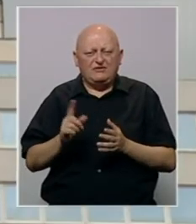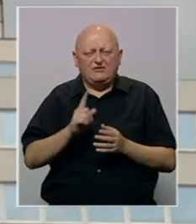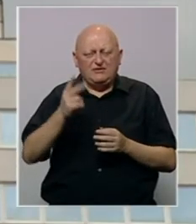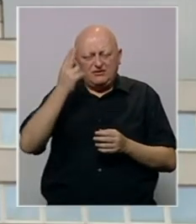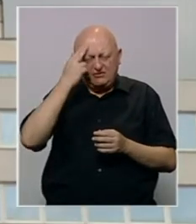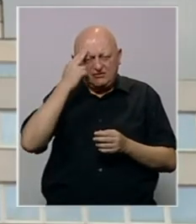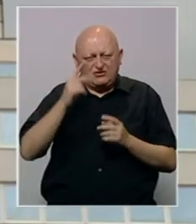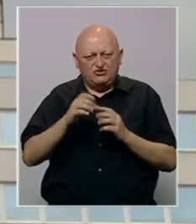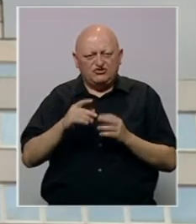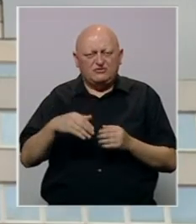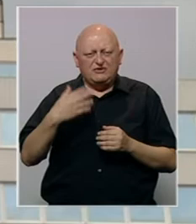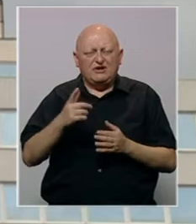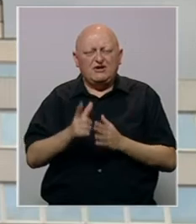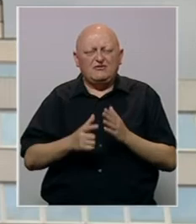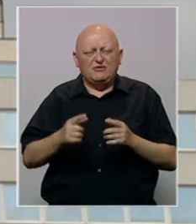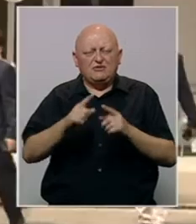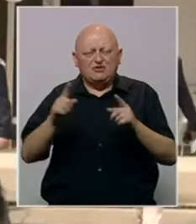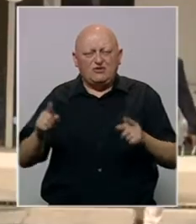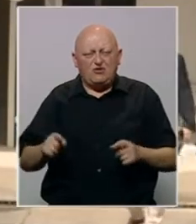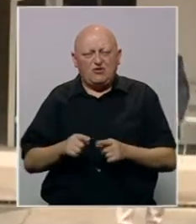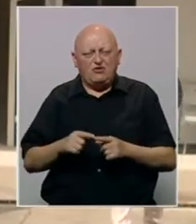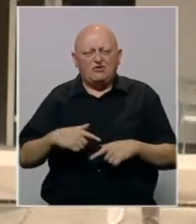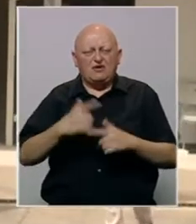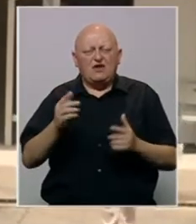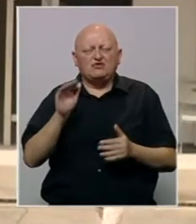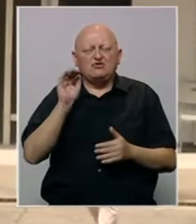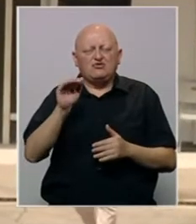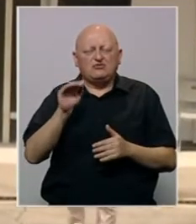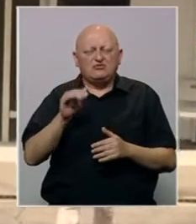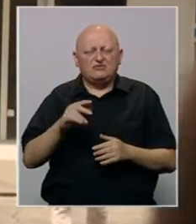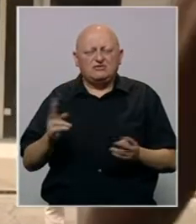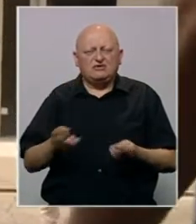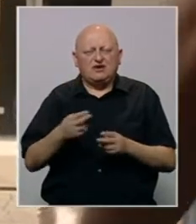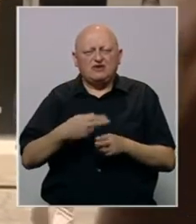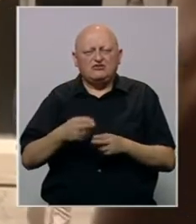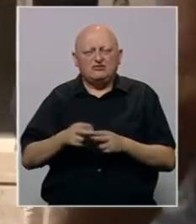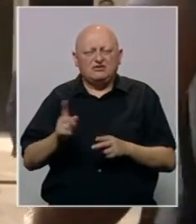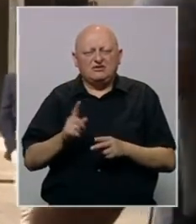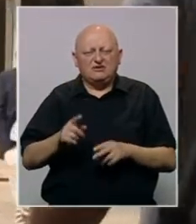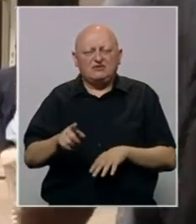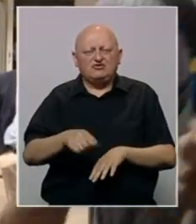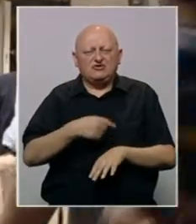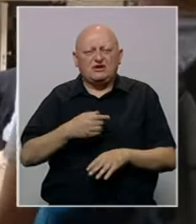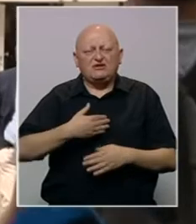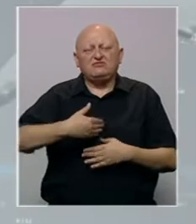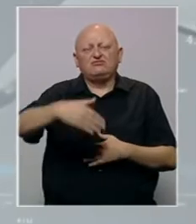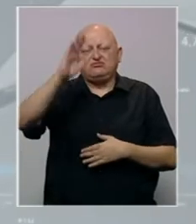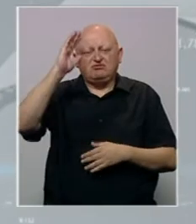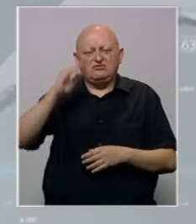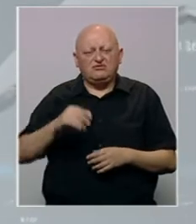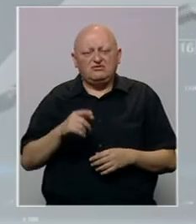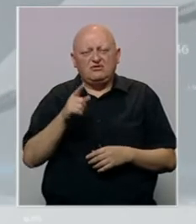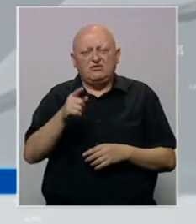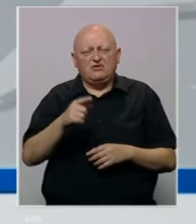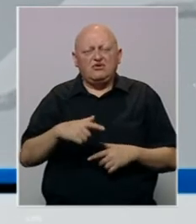im poznato da je Šmit dao vremenski okvir, ali jasno je poručio da traganje za rješenjem ne može trajati u nedogled. On